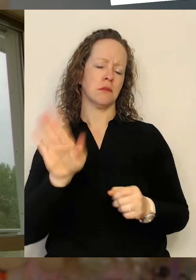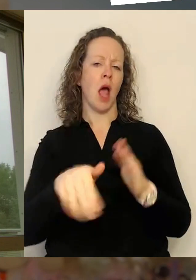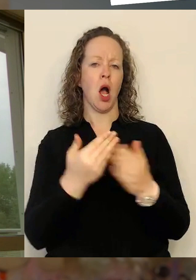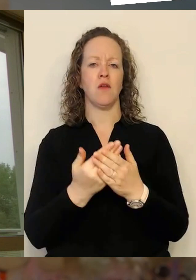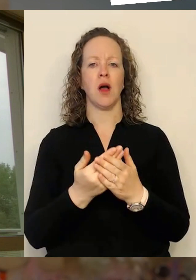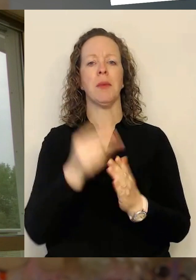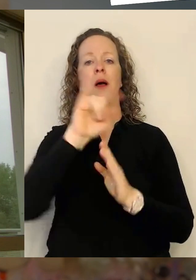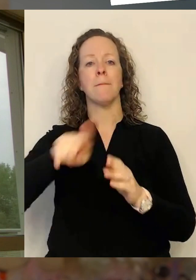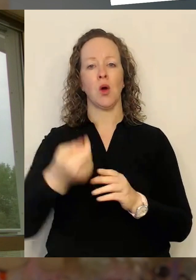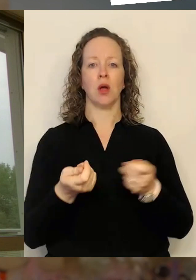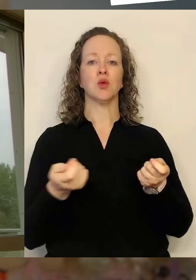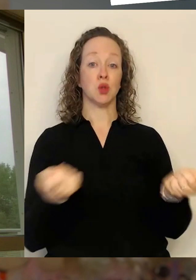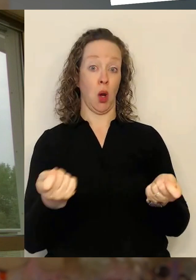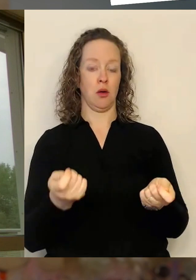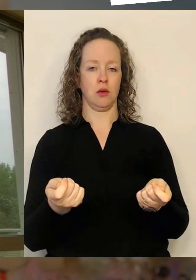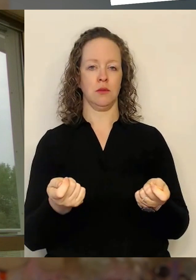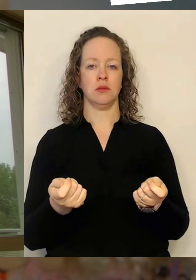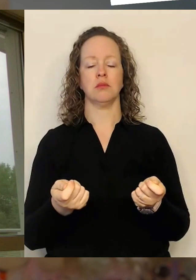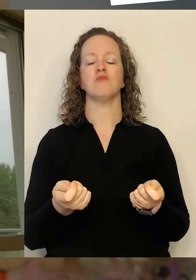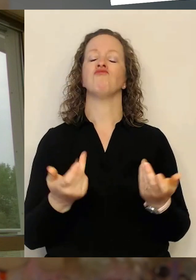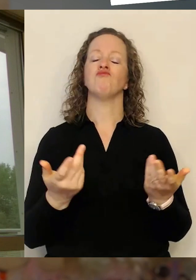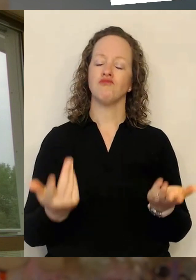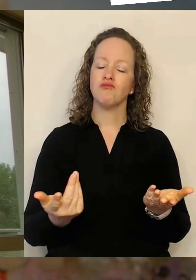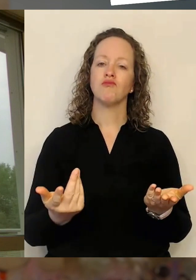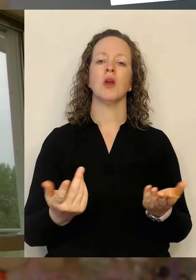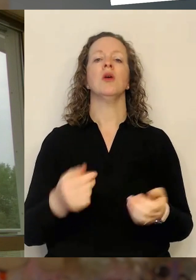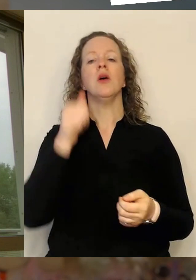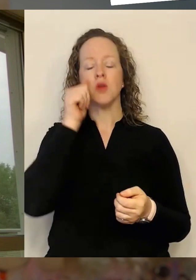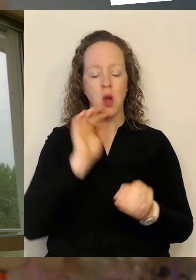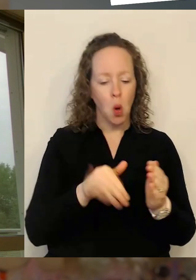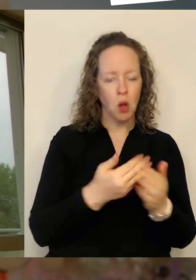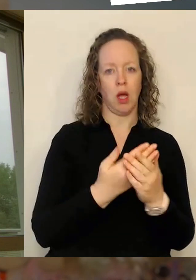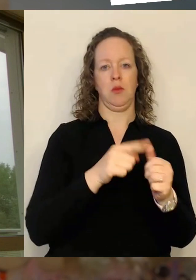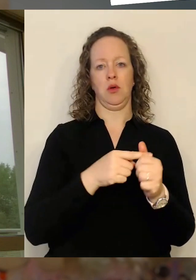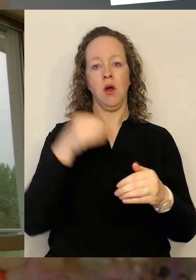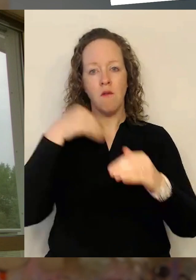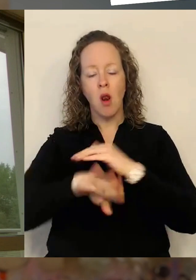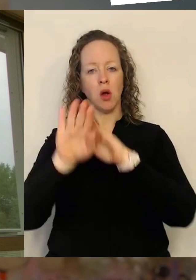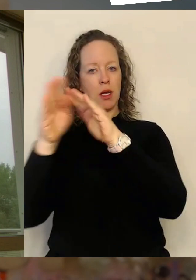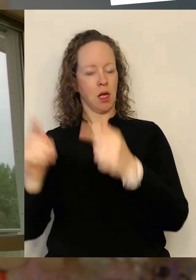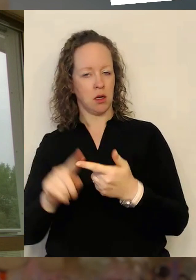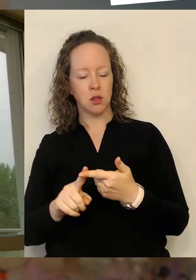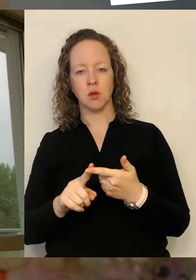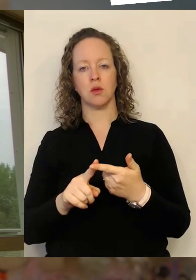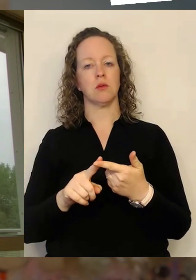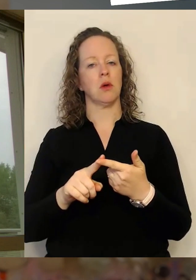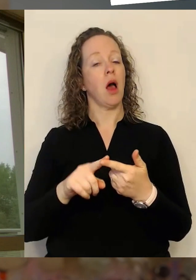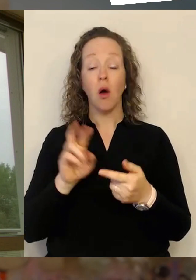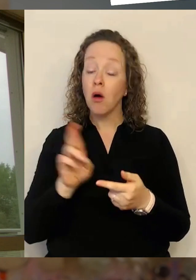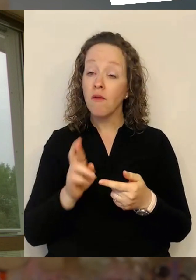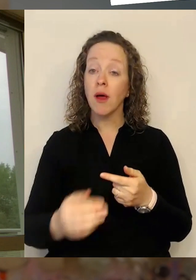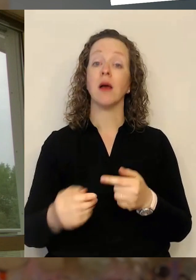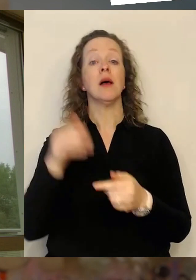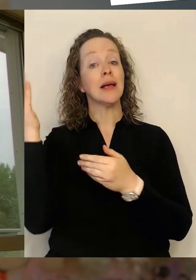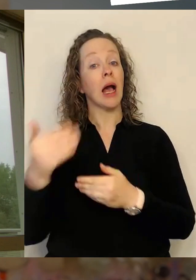Angebote für Senioren, aber eben auch für Flüchtlingseinrichtungen, aber eben auch für Menschen, die zu Gast sind in Lübeck, dass sie sich mit anderer